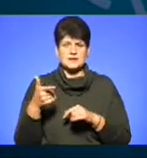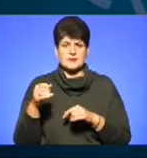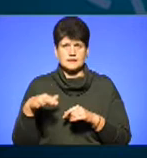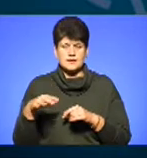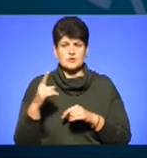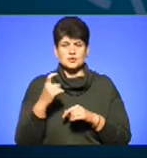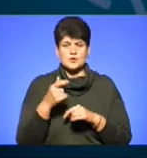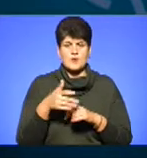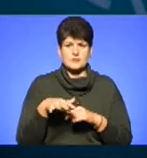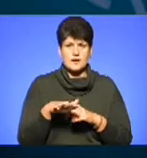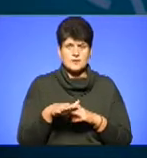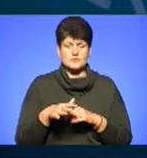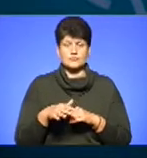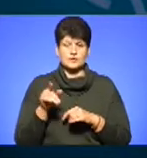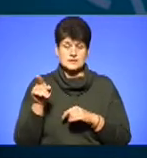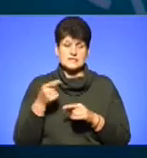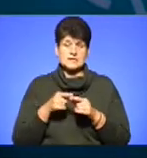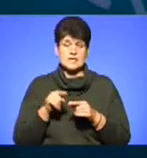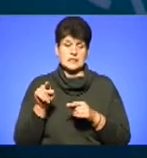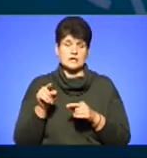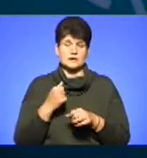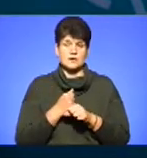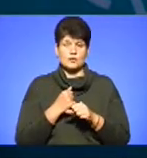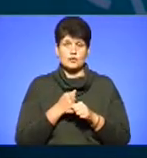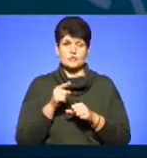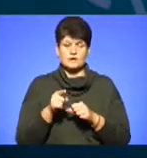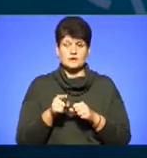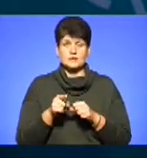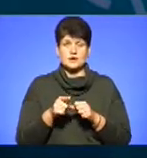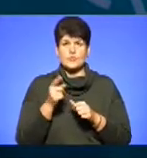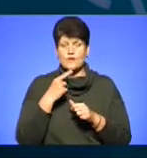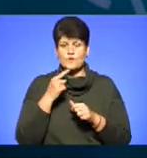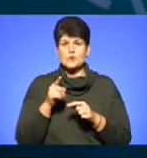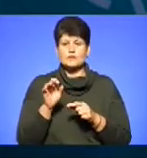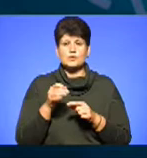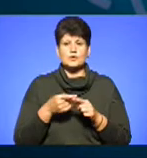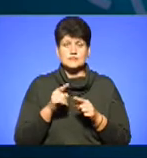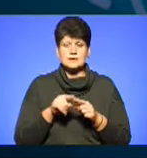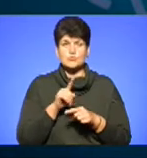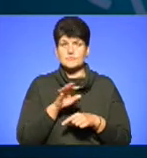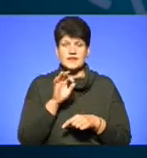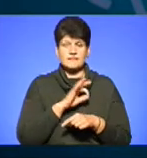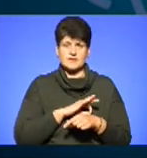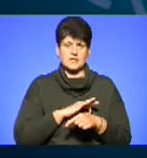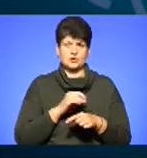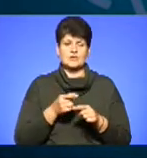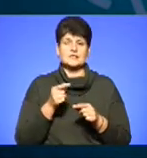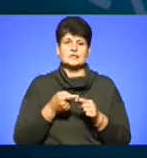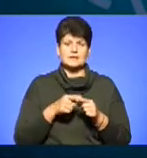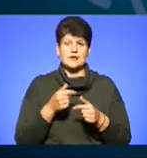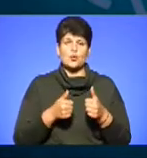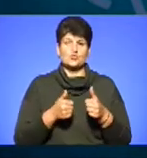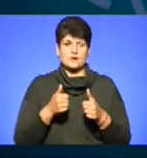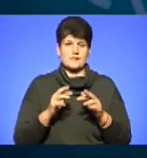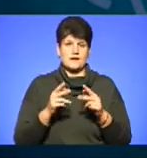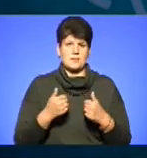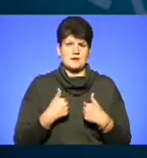по 100 гектарів. Оце їхня робота і вони запускають ту версію, бо їм не вірять ні в такий конкурент, як ні. Тобто ви вважаєте, що це